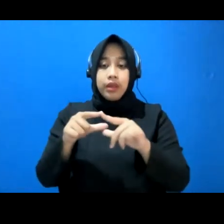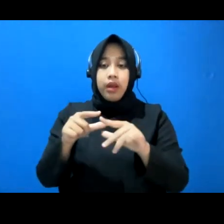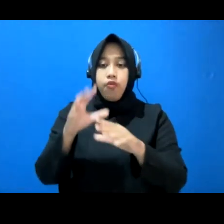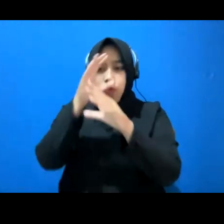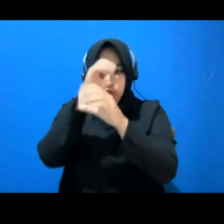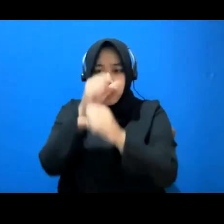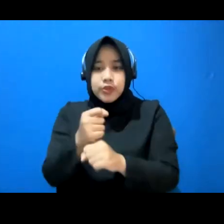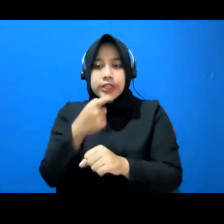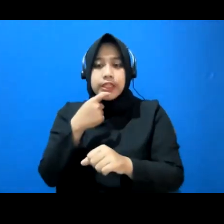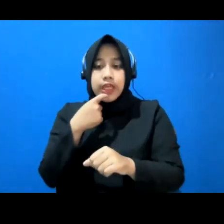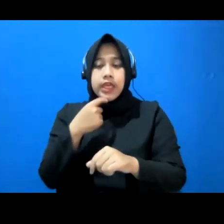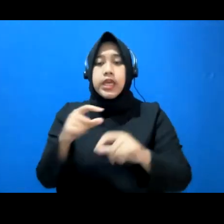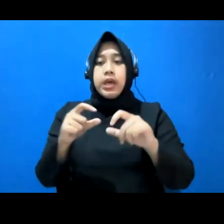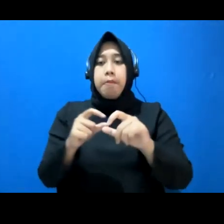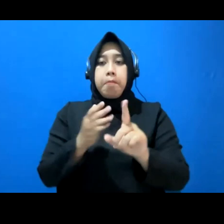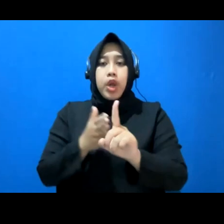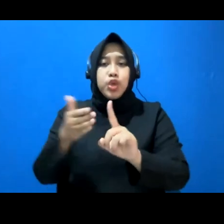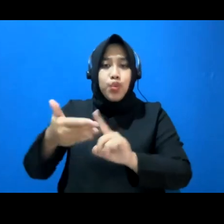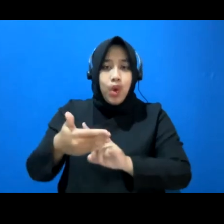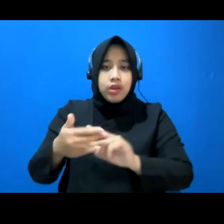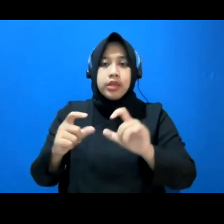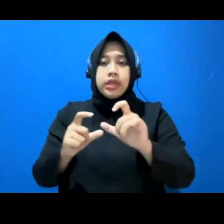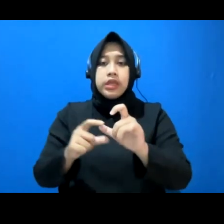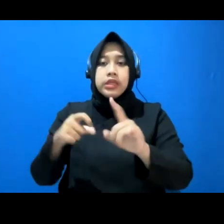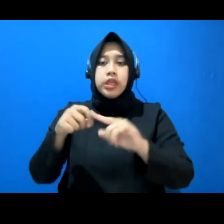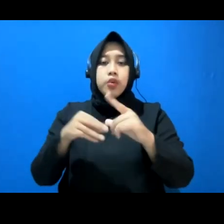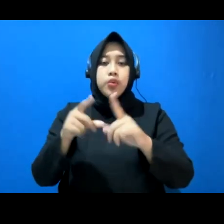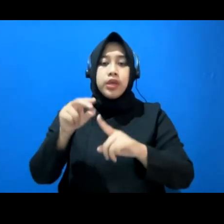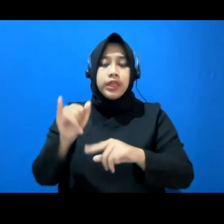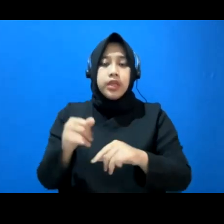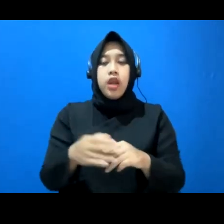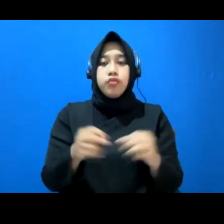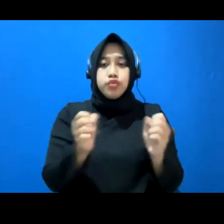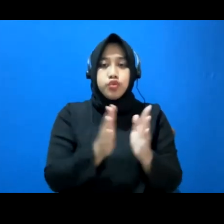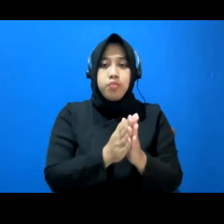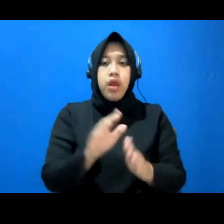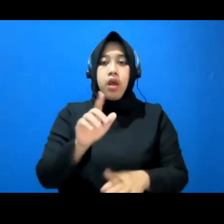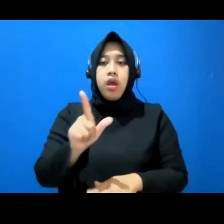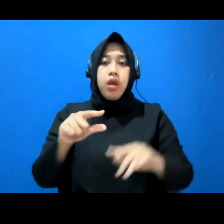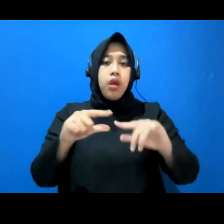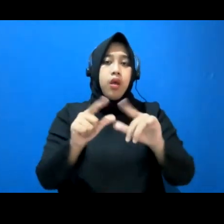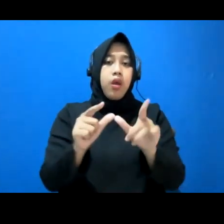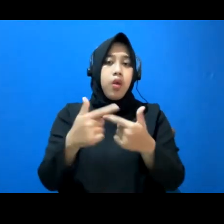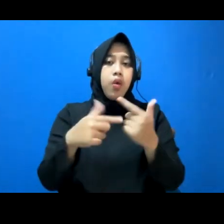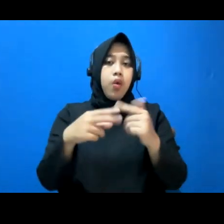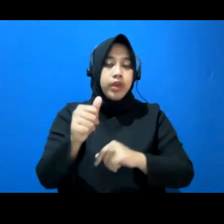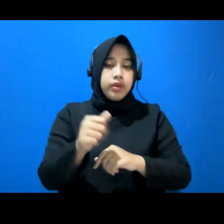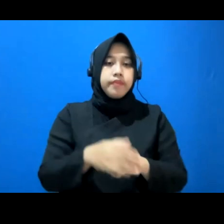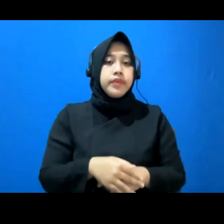dan ketersediaan lawyernya, kemudian Ibrahim lebih ke